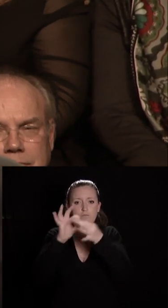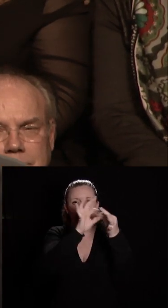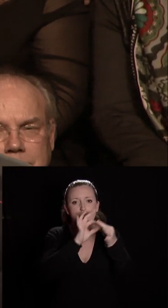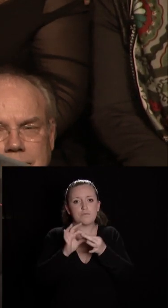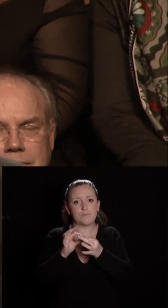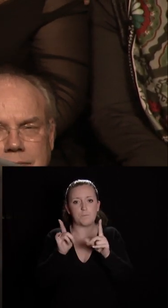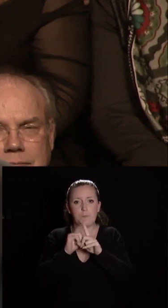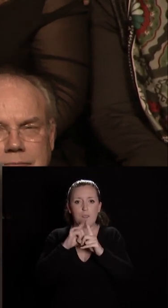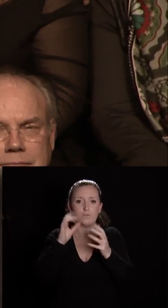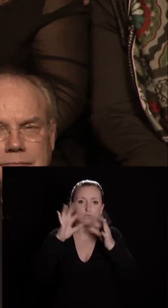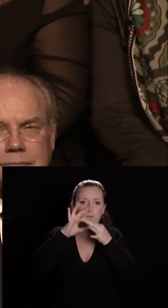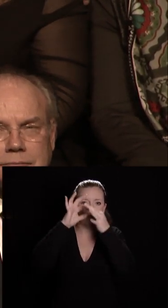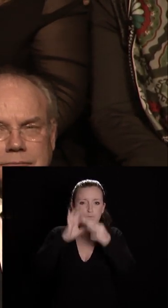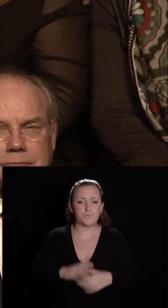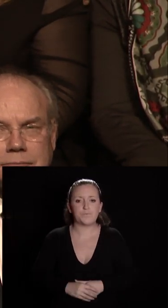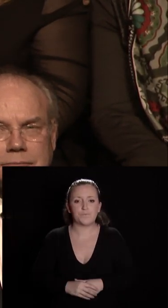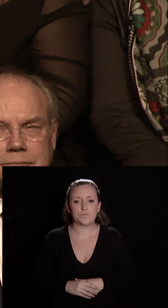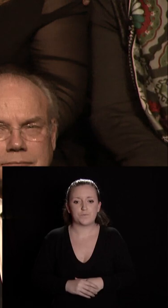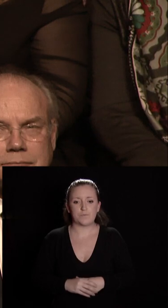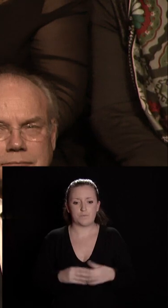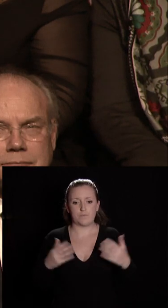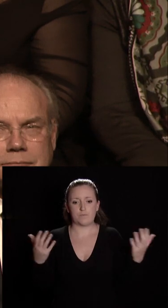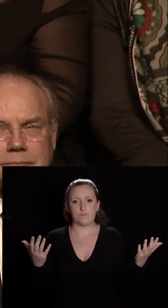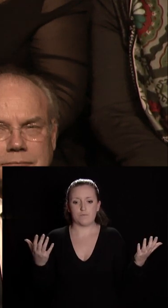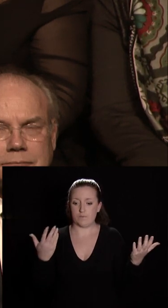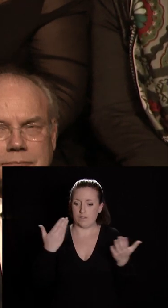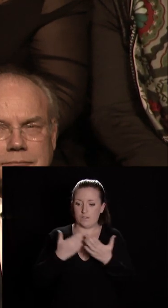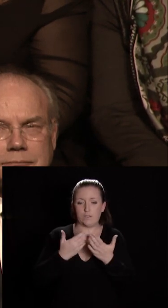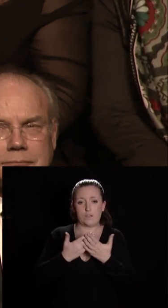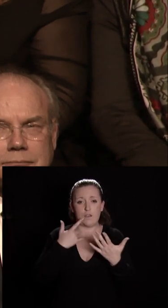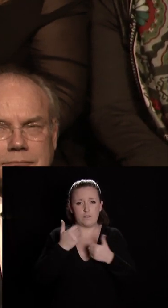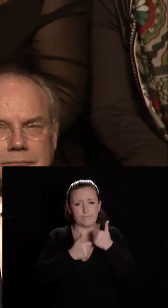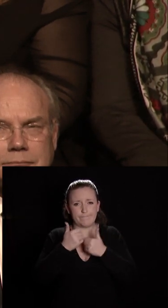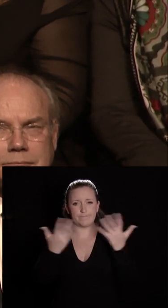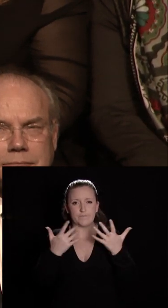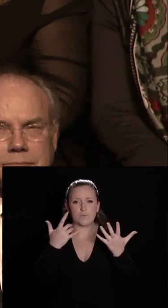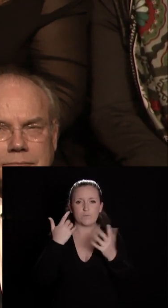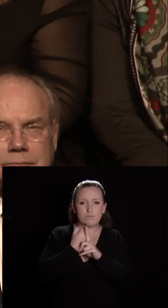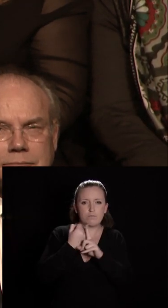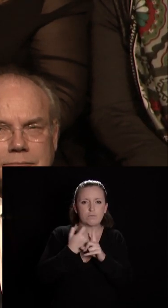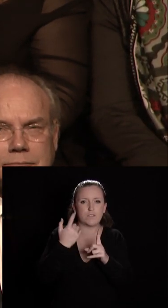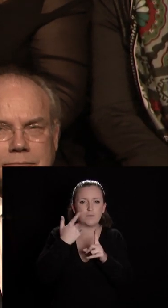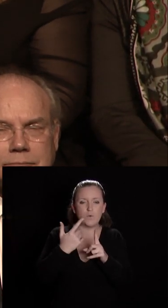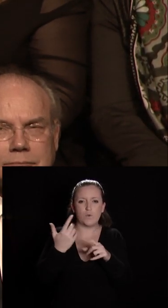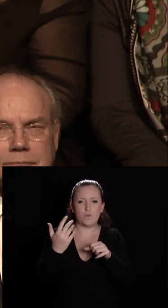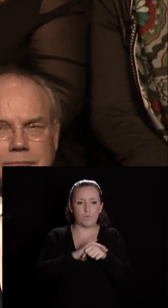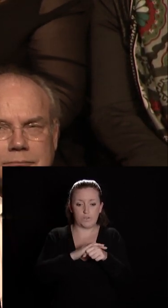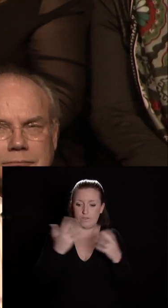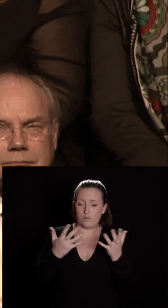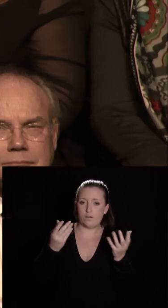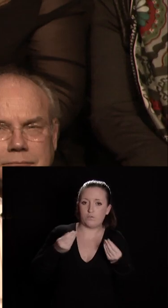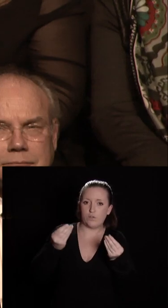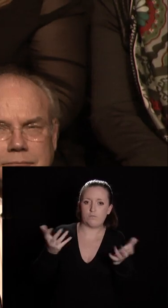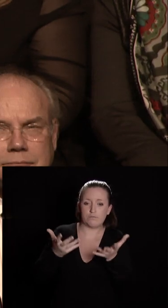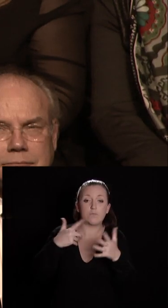et de laïcité notre défi aujourd'hui en tant que responsable politique c'est de contribuer là en ce